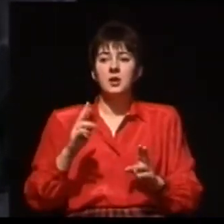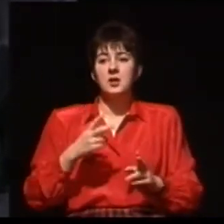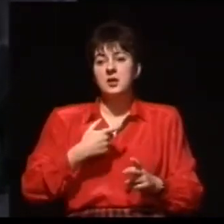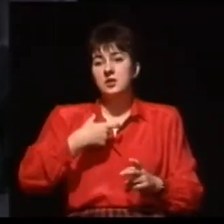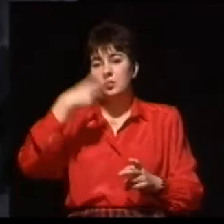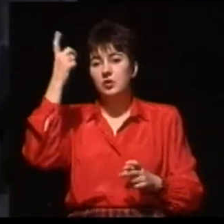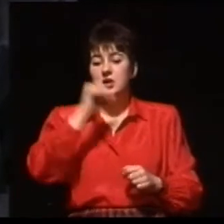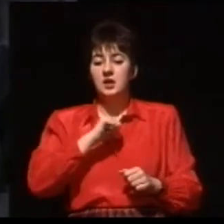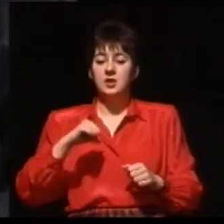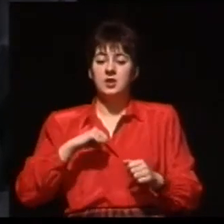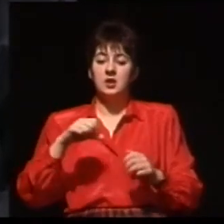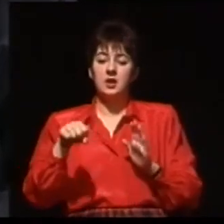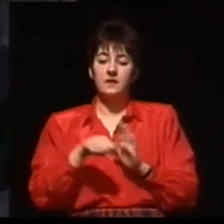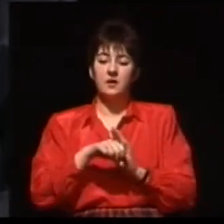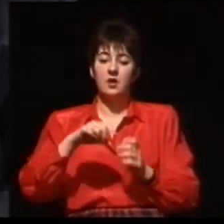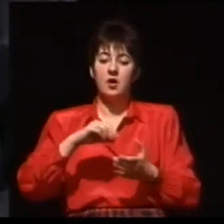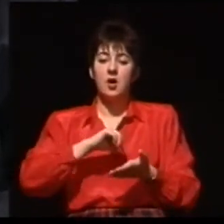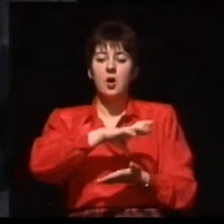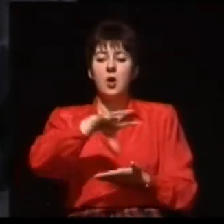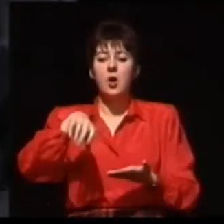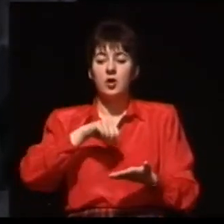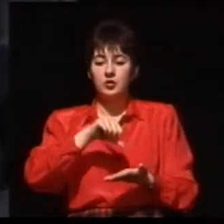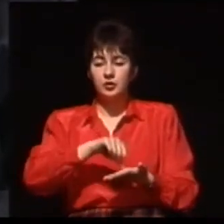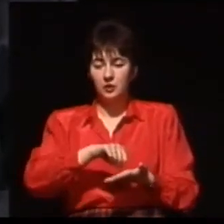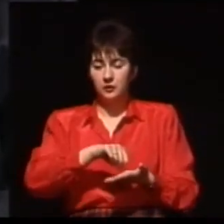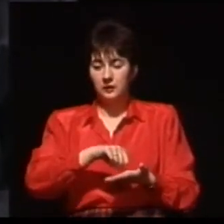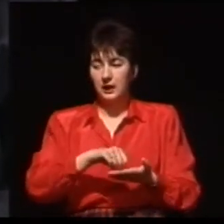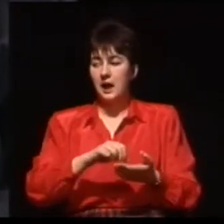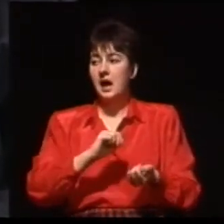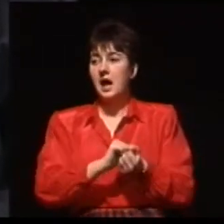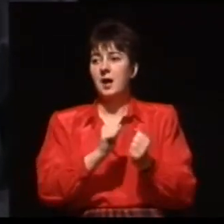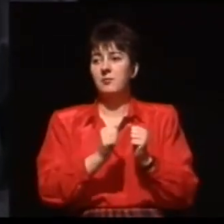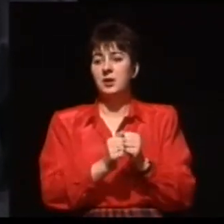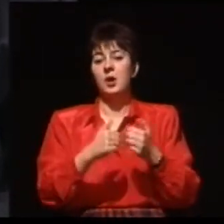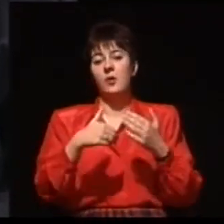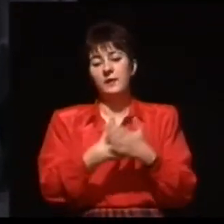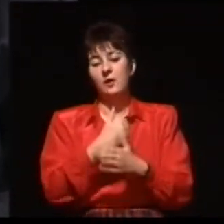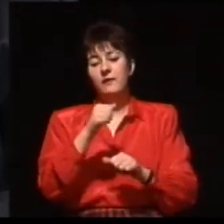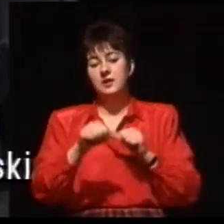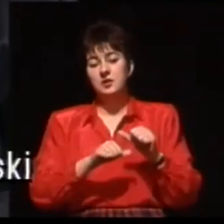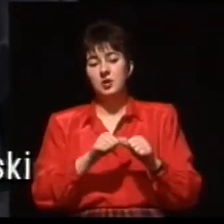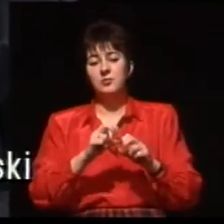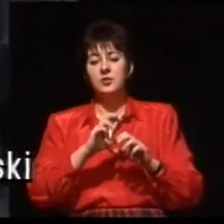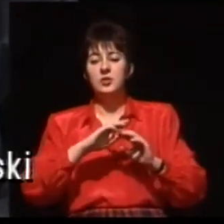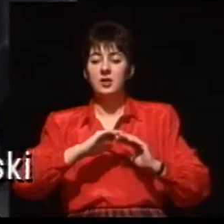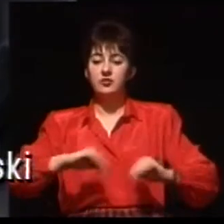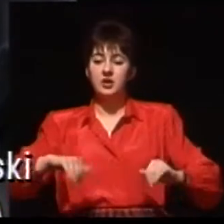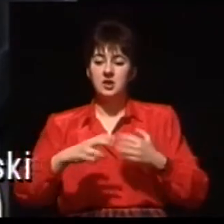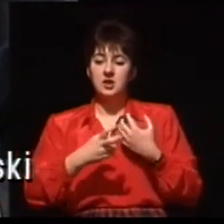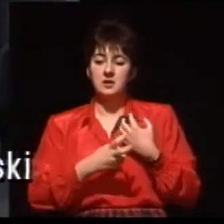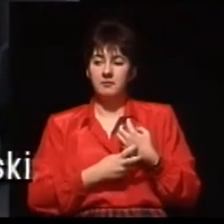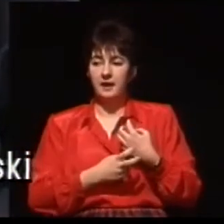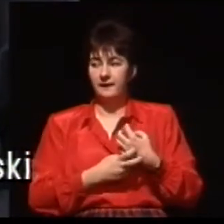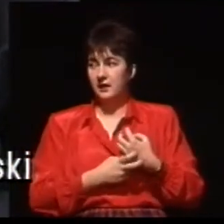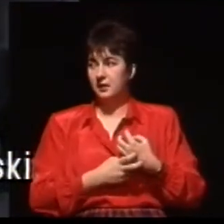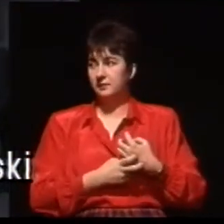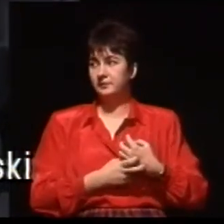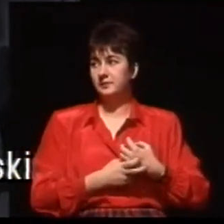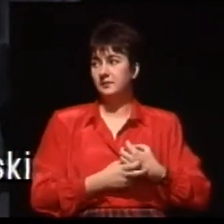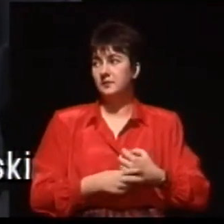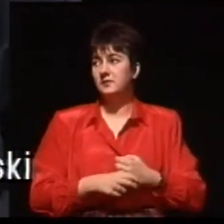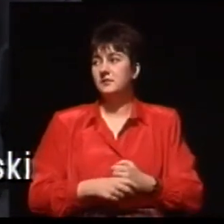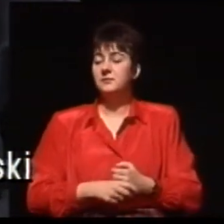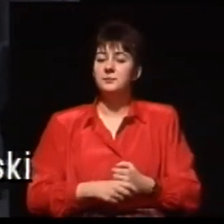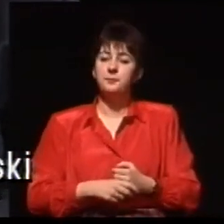te badania. Część badań diagnostycznych dotychczas w Polsce wykonywana jest w ramach programu implantów